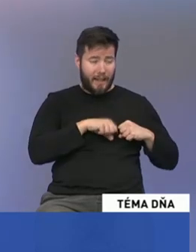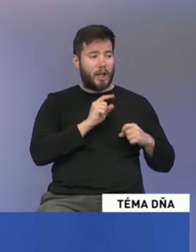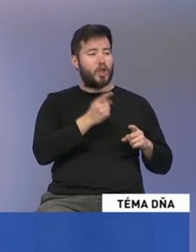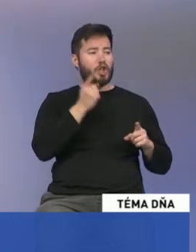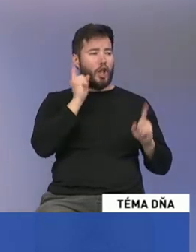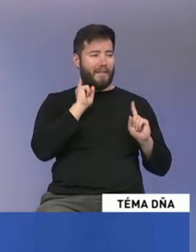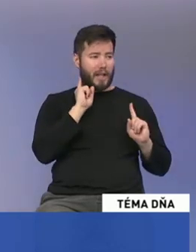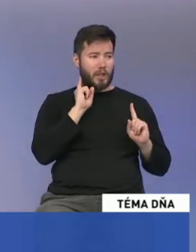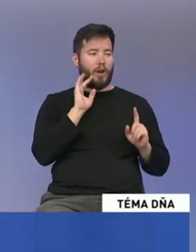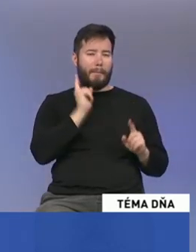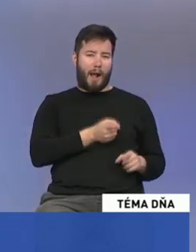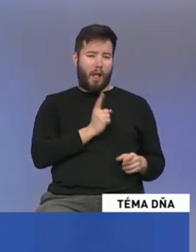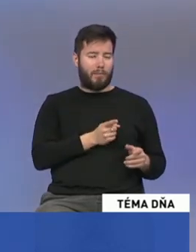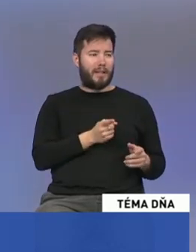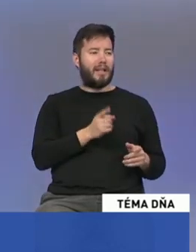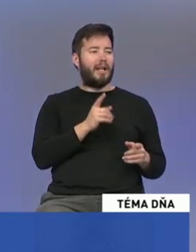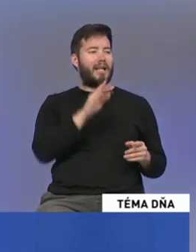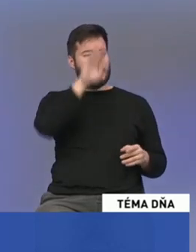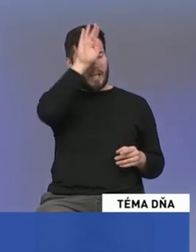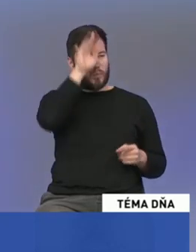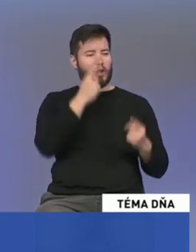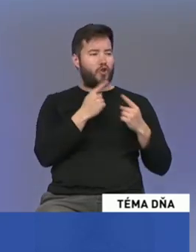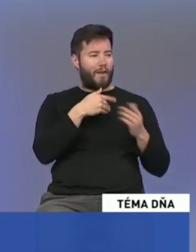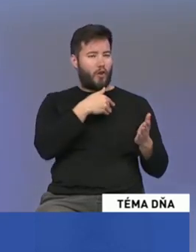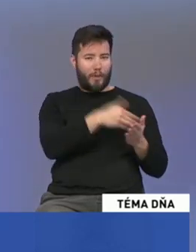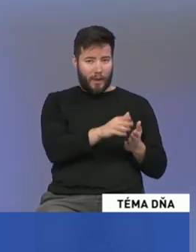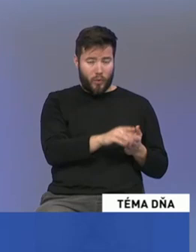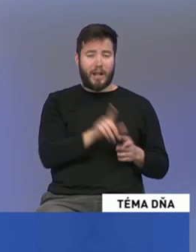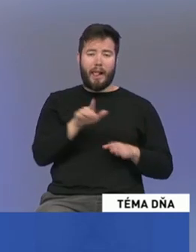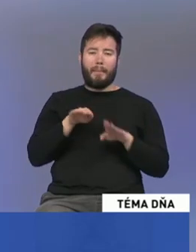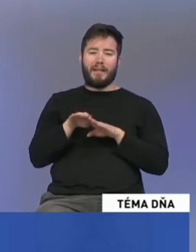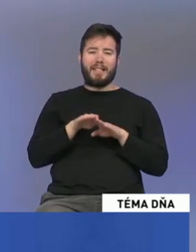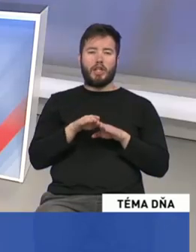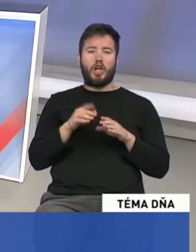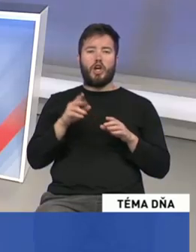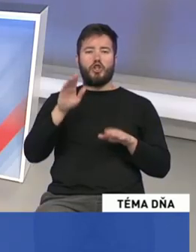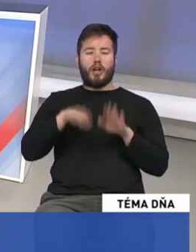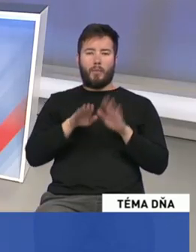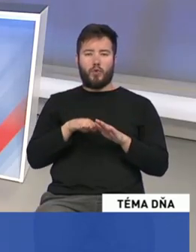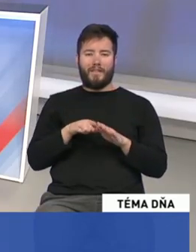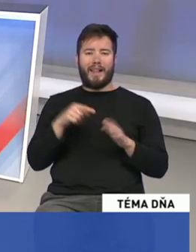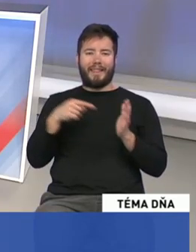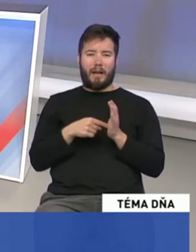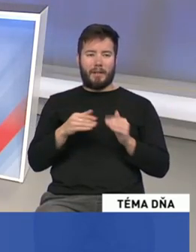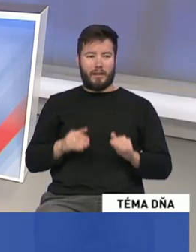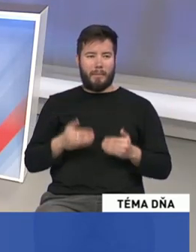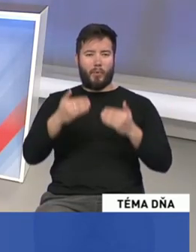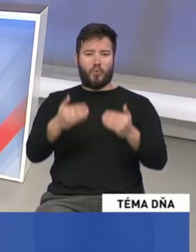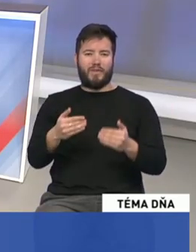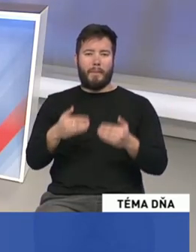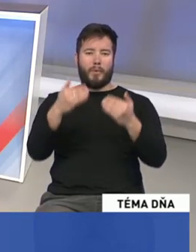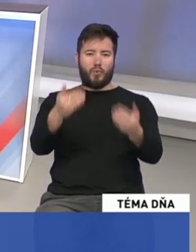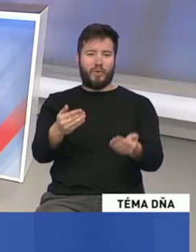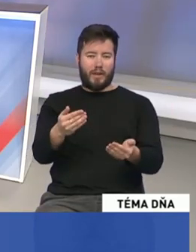odmietnúť tento istambulský dohovor. Prezidentka Zuzana Čaputová stále posúva ten termín, prípadne dáva si ďalšie podmienky. Preto vás